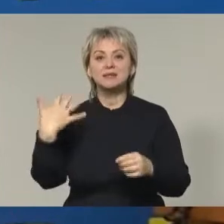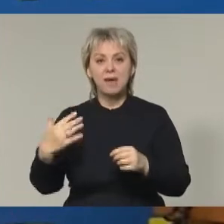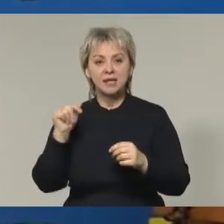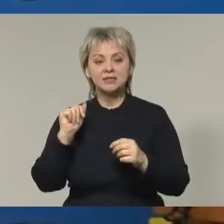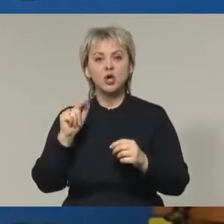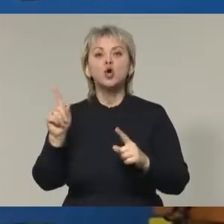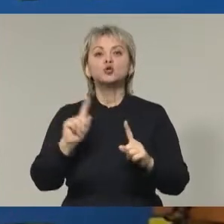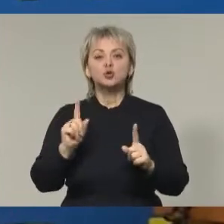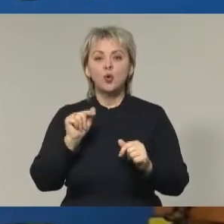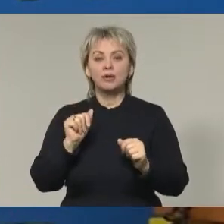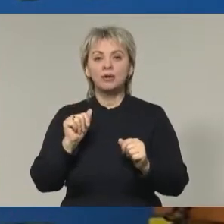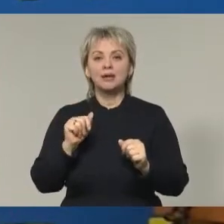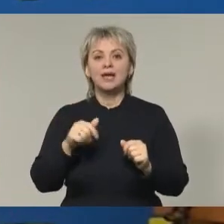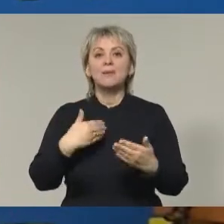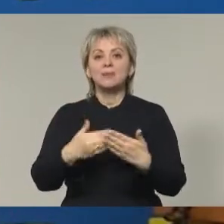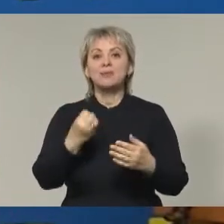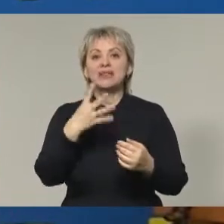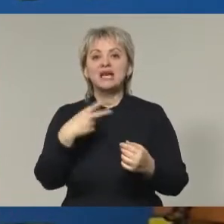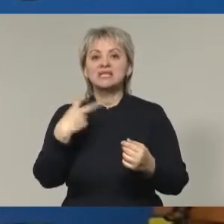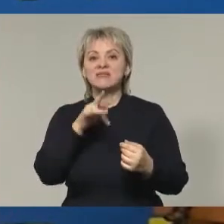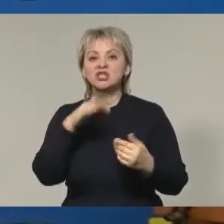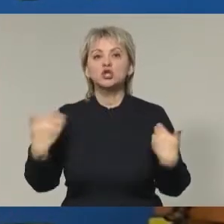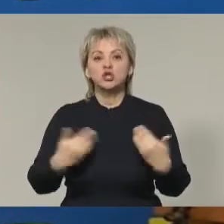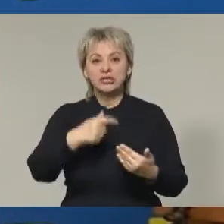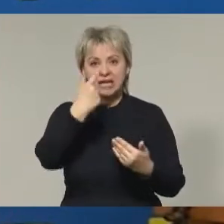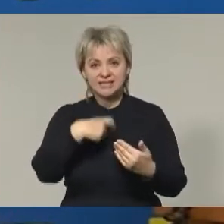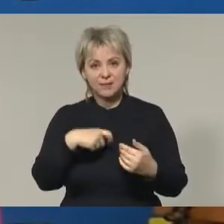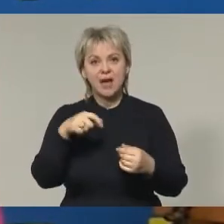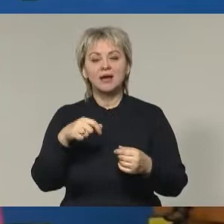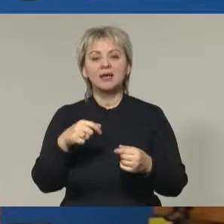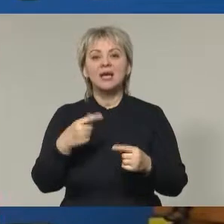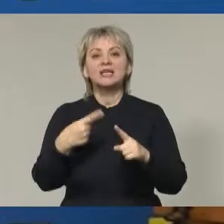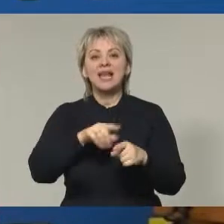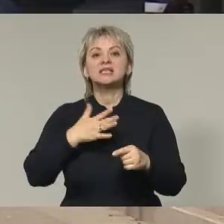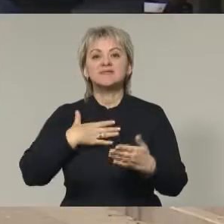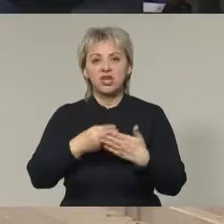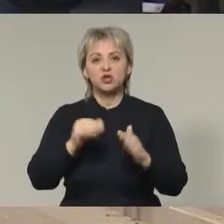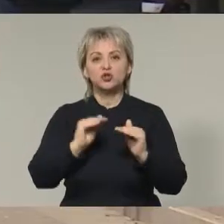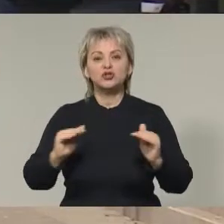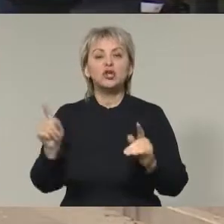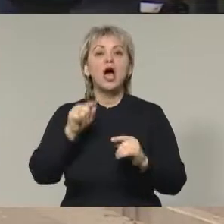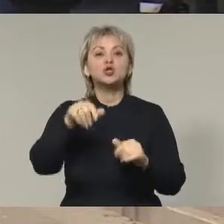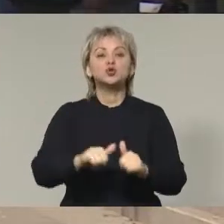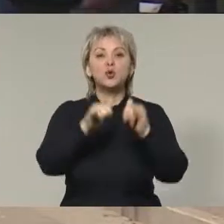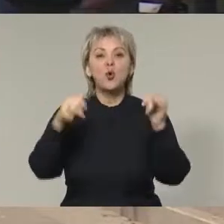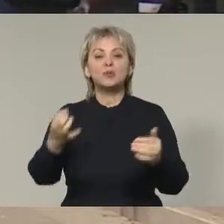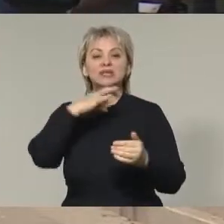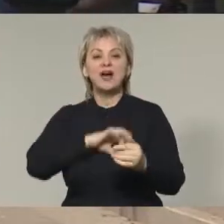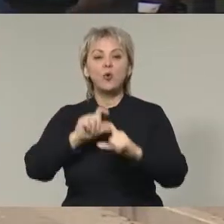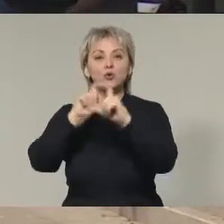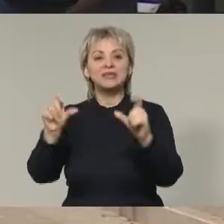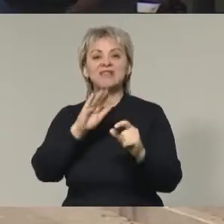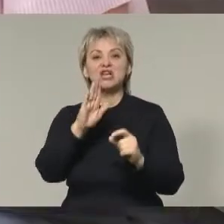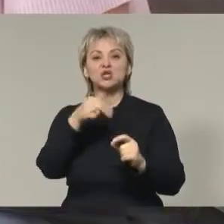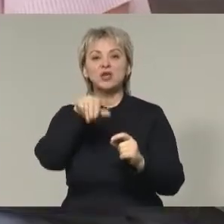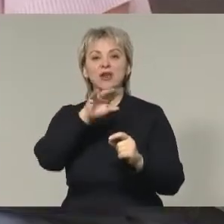чтобы лет 15-20 пожить для себя, для своих детей. А чтобы увеличить доходы бюджета, Владимир